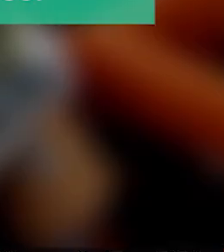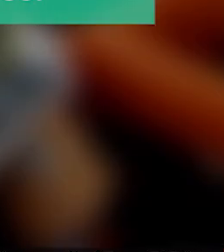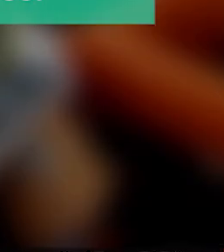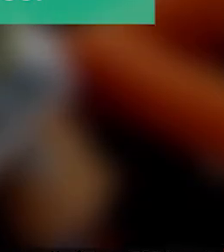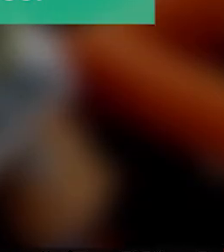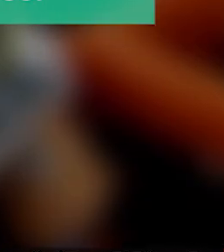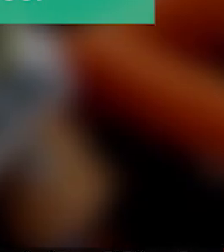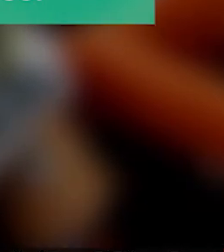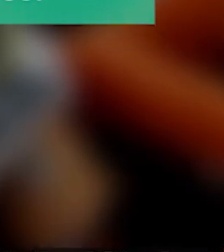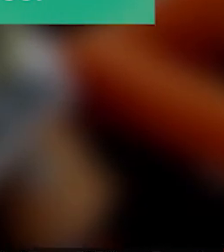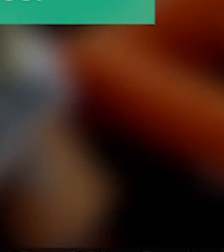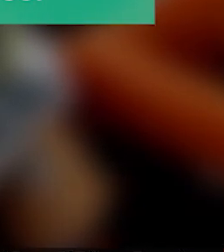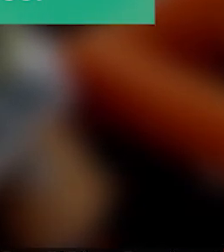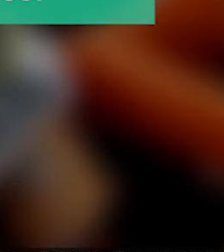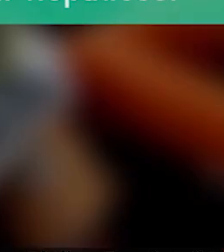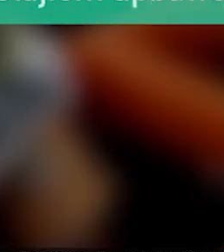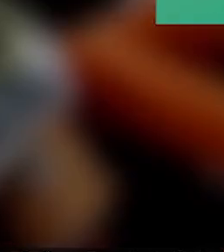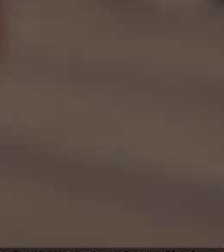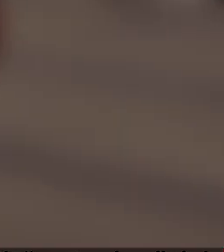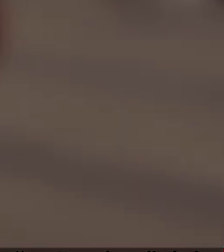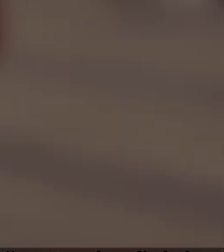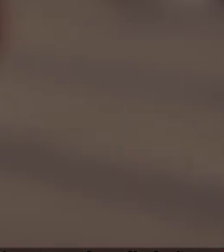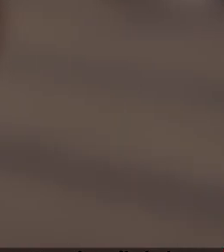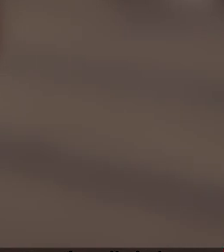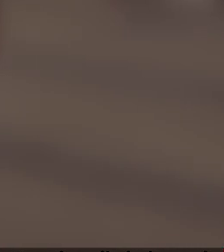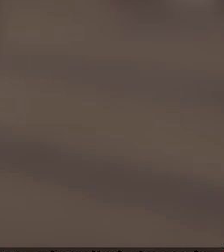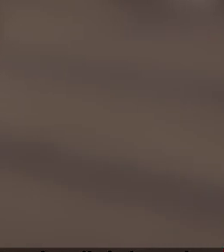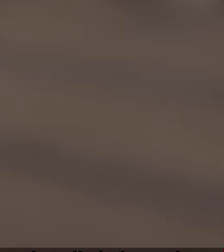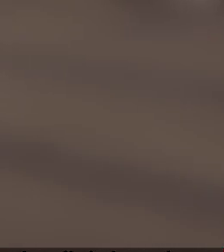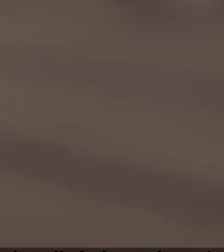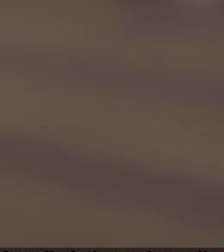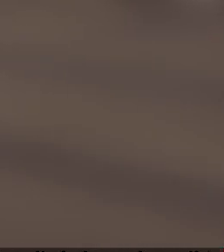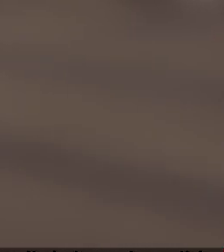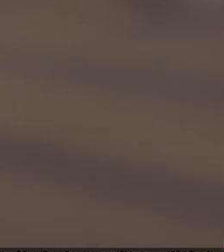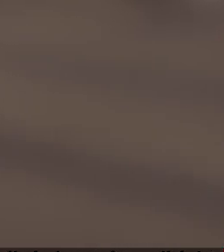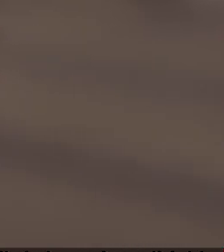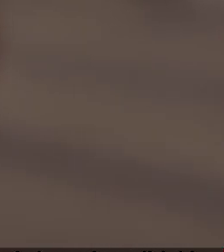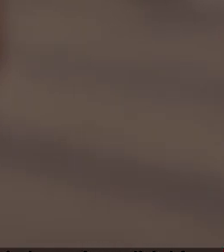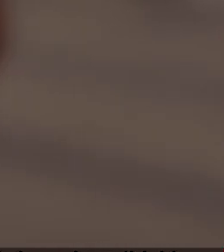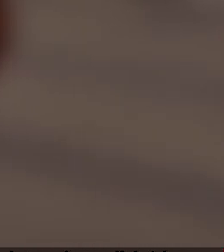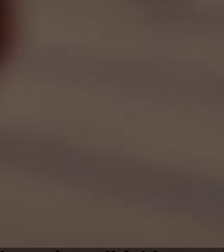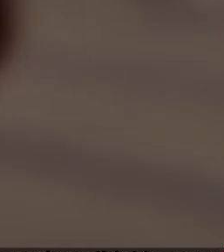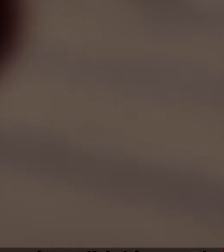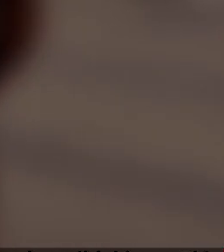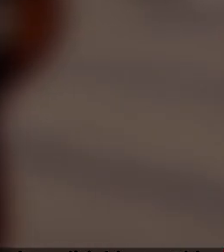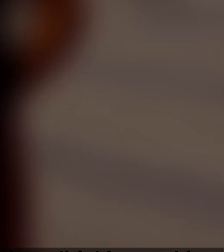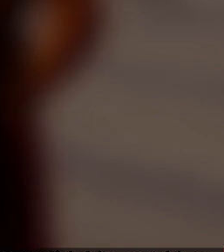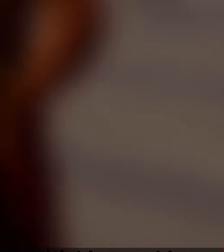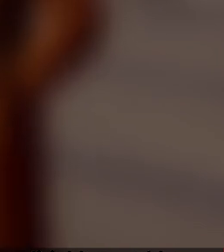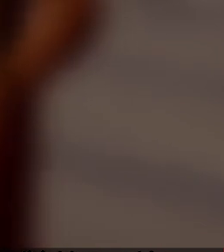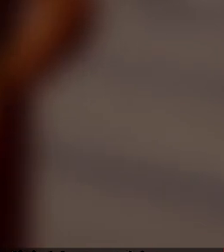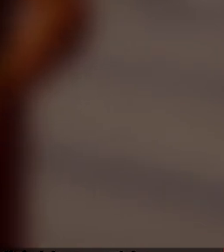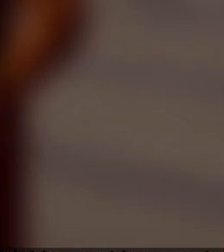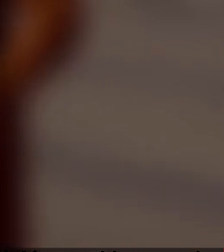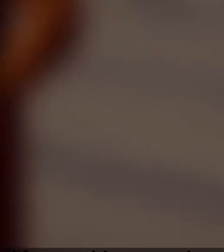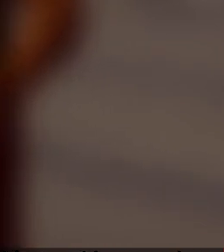kurš no konkrētajiem apgalvojumiem ir nepatiesas. Ceļu pārvada kopējās izmaksas ir 13,5 miljoni eiro, un vairāk